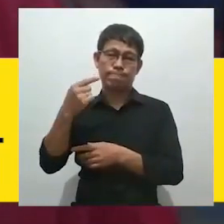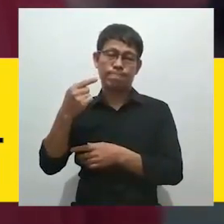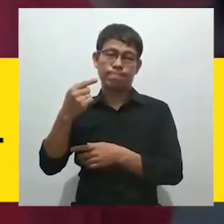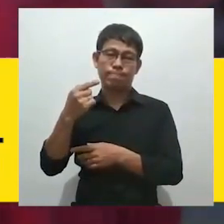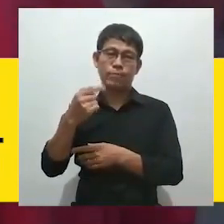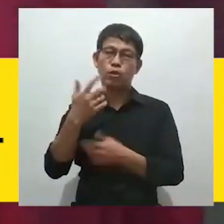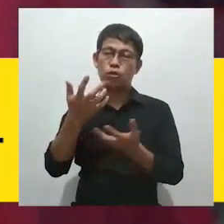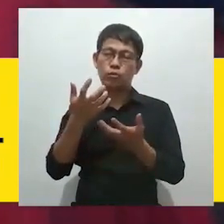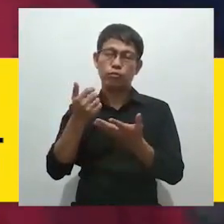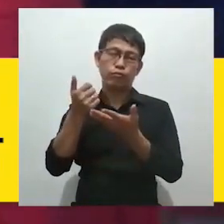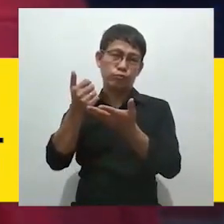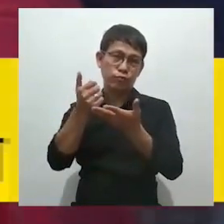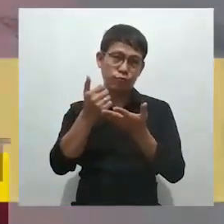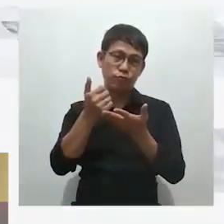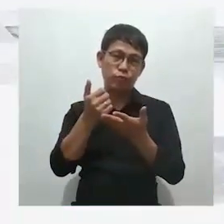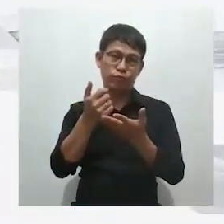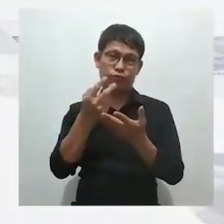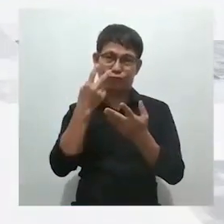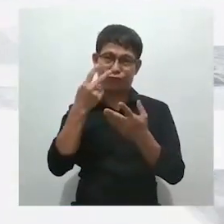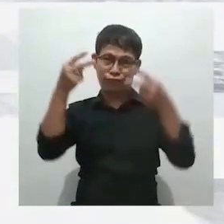karagdagan pang mga tulong, bisitahin na kami sa aming website.